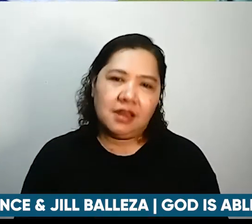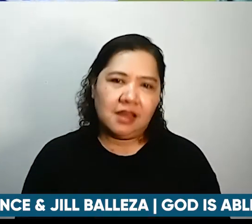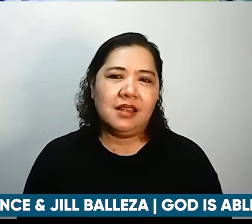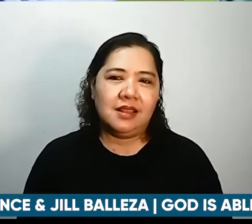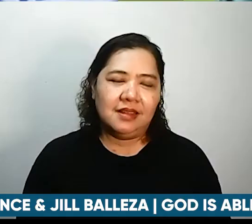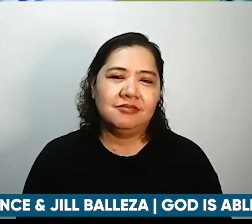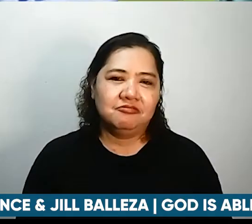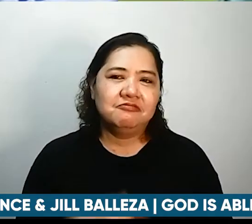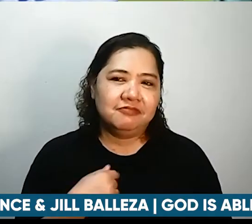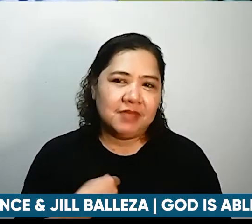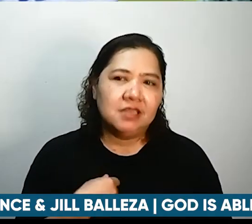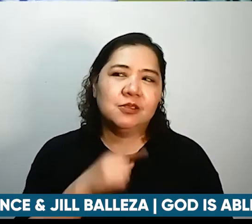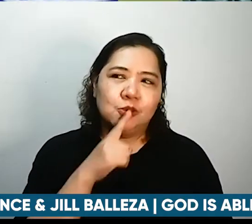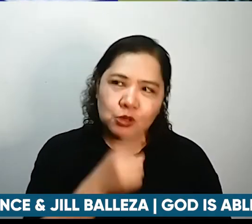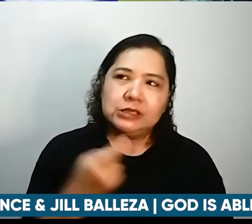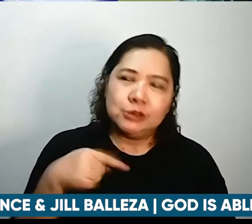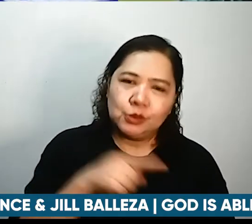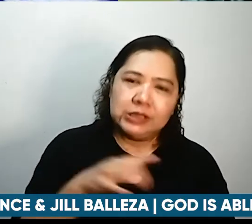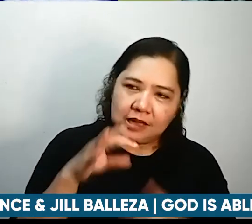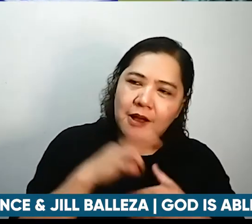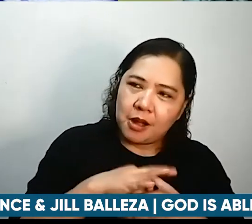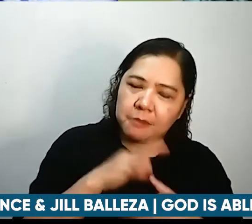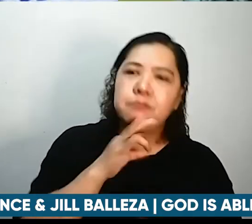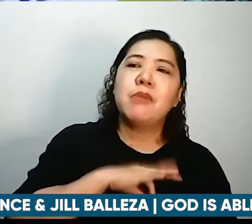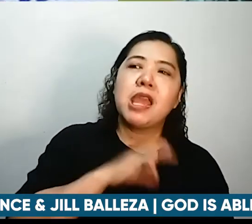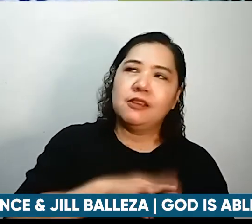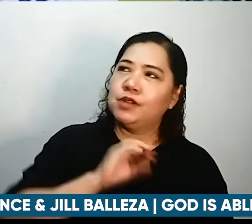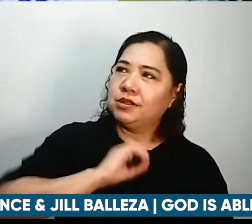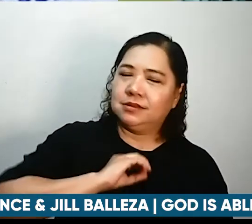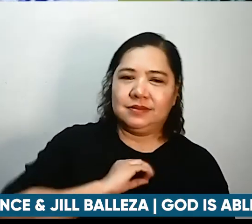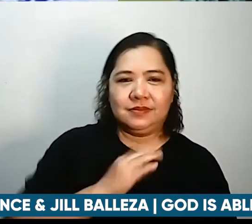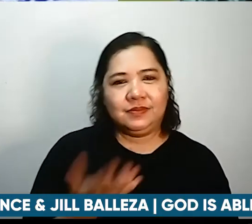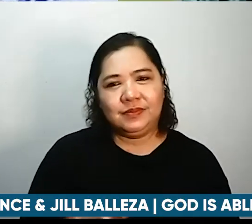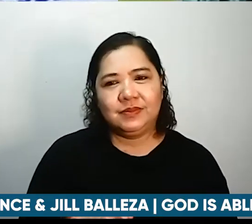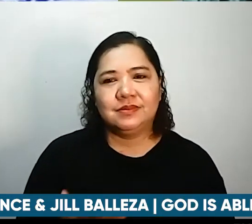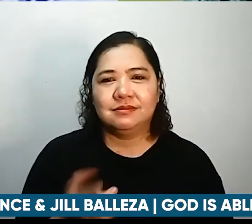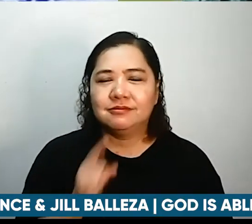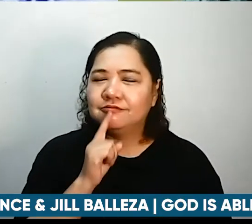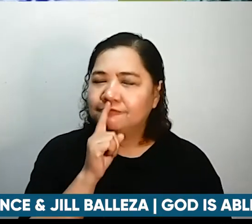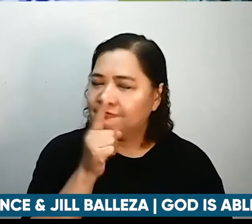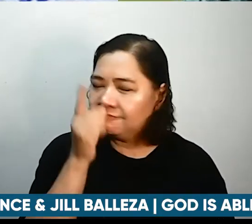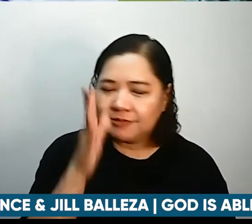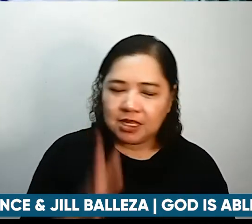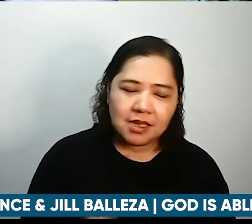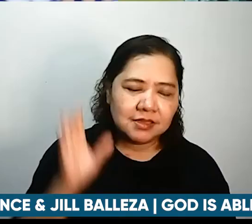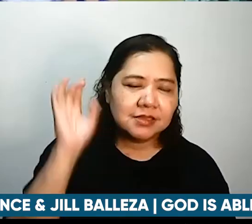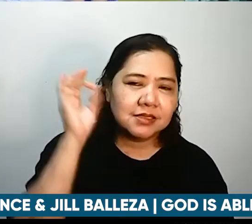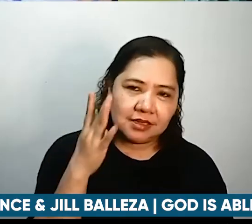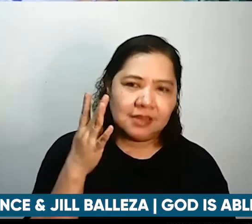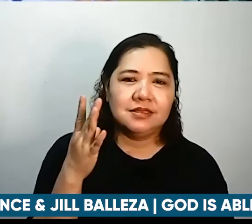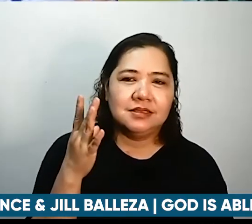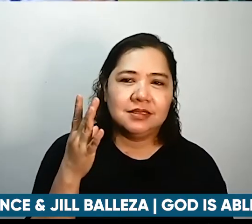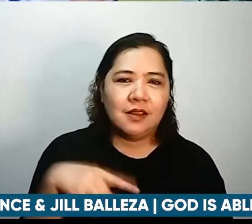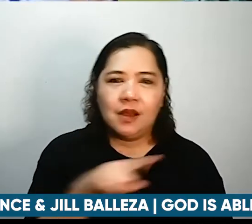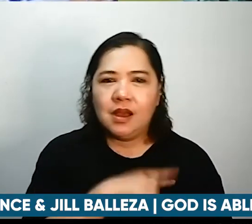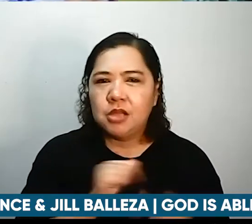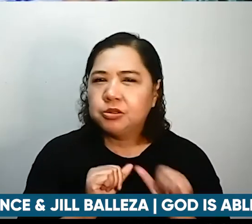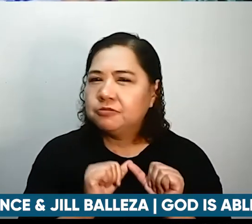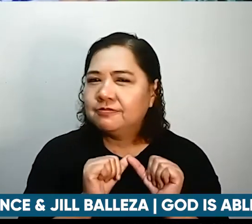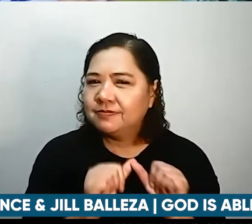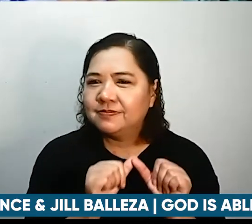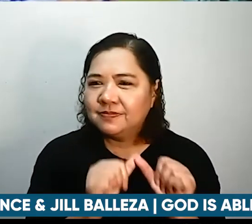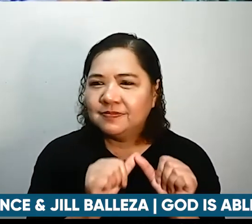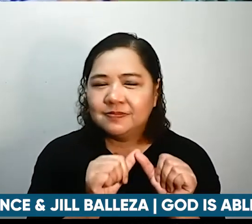sabi ko Lord garabi yung grace mo sa amin tuloy-tuloy yung tuloy-tuloy mo kami gusto mag